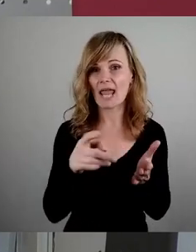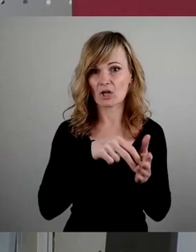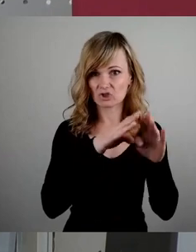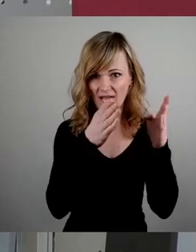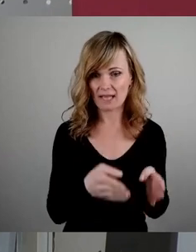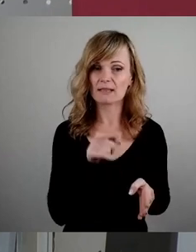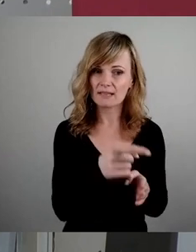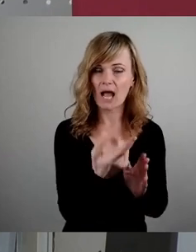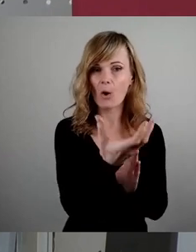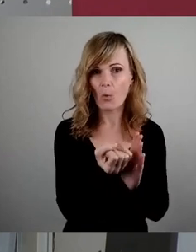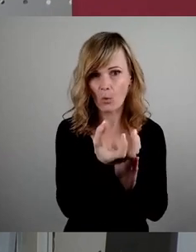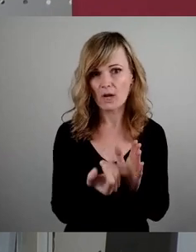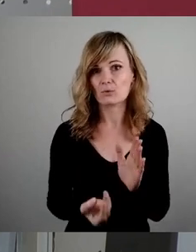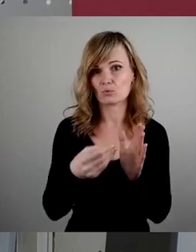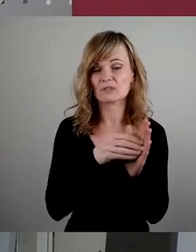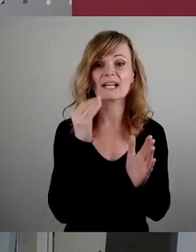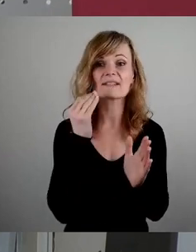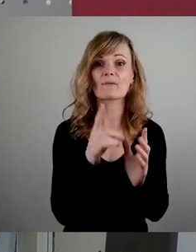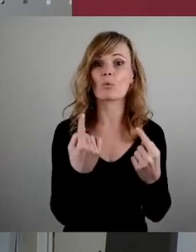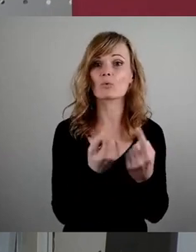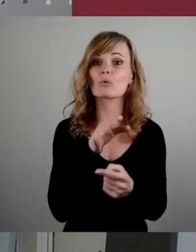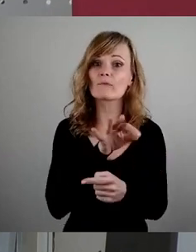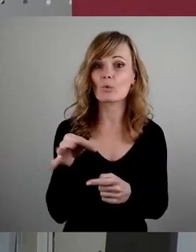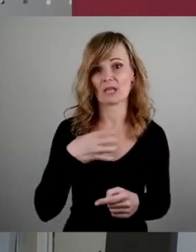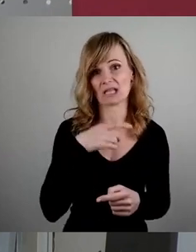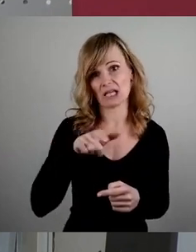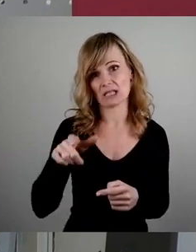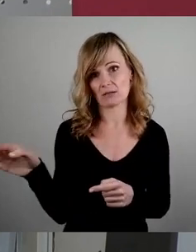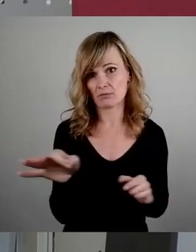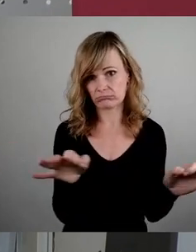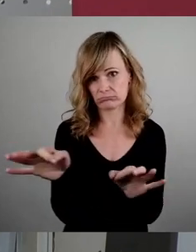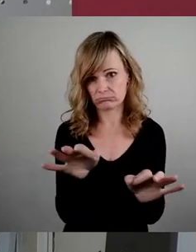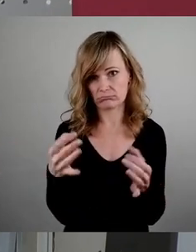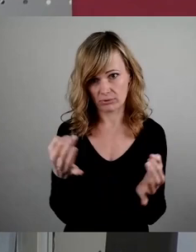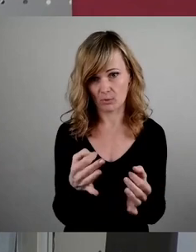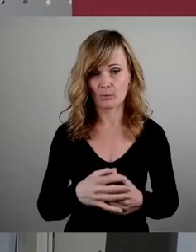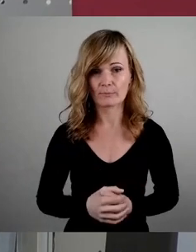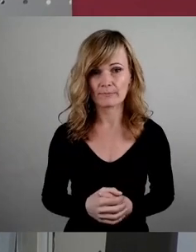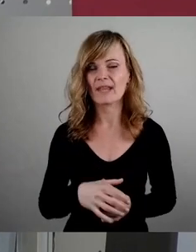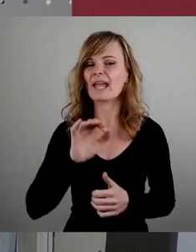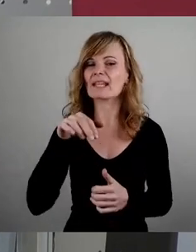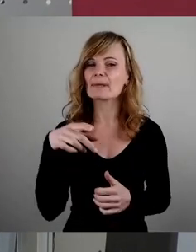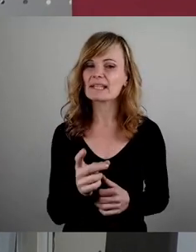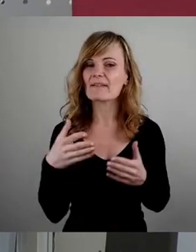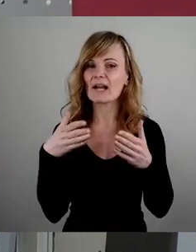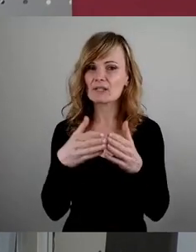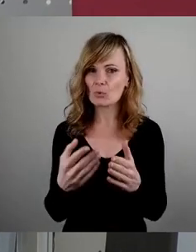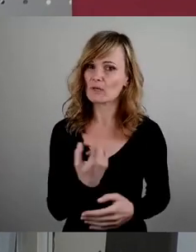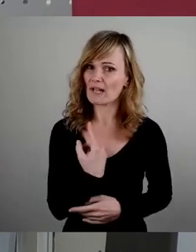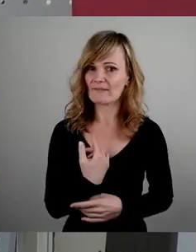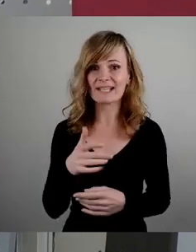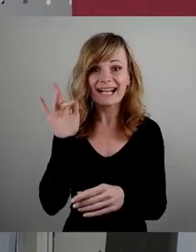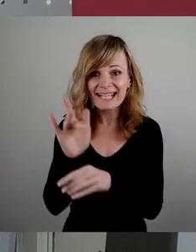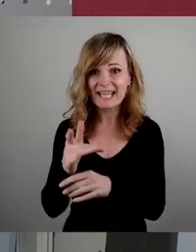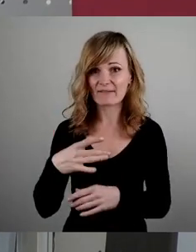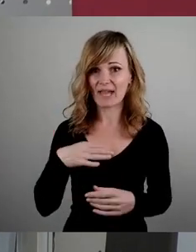zum Wohnen für Dresdnerinnen und Dresdner akquirieren können. Die SPD-Fraktion hat überhaupt nichts gegen Ferienwohnungen, das möchte ich an dieser Stelle